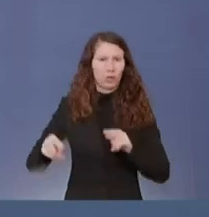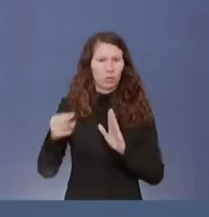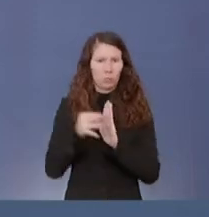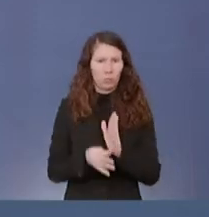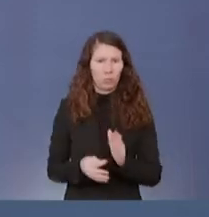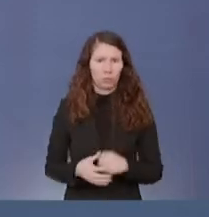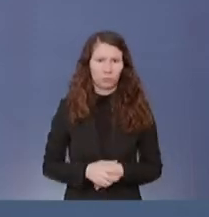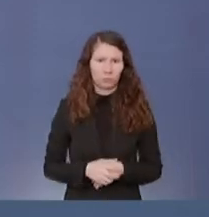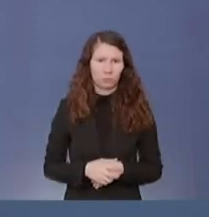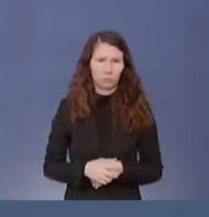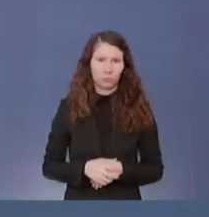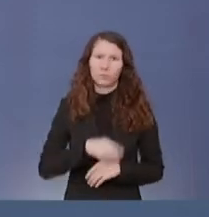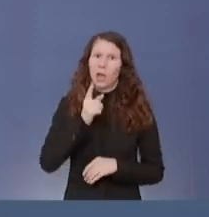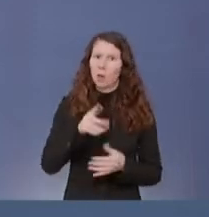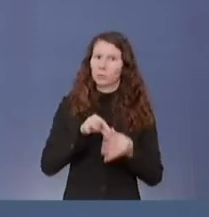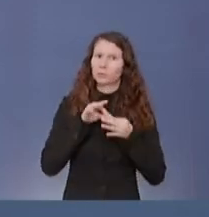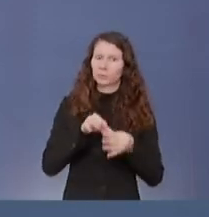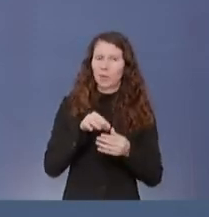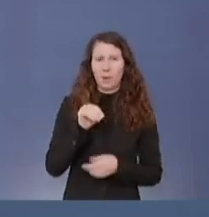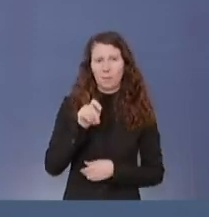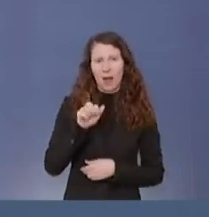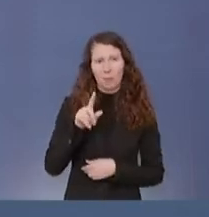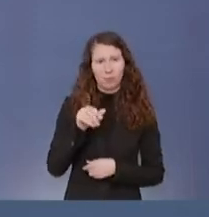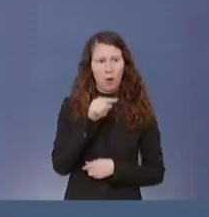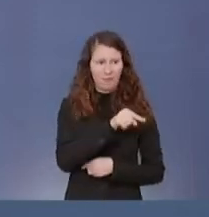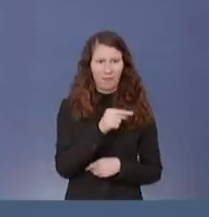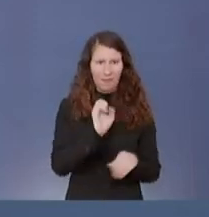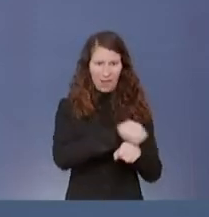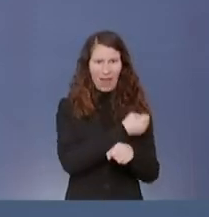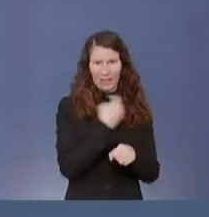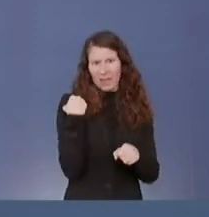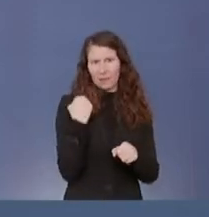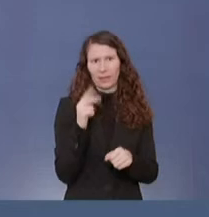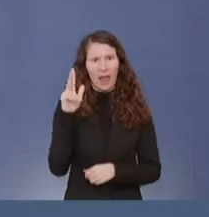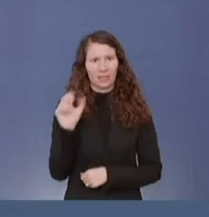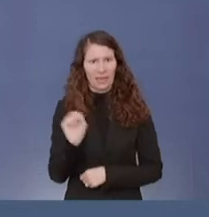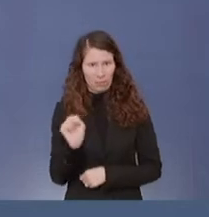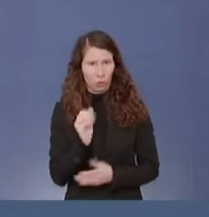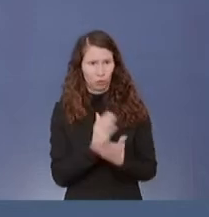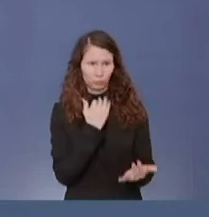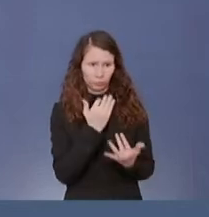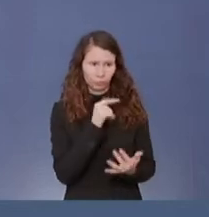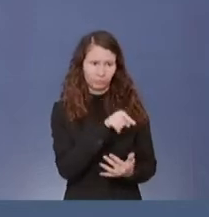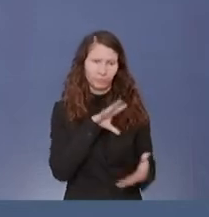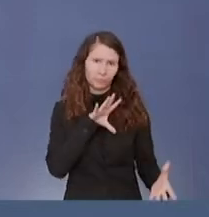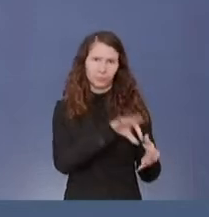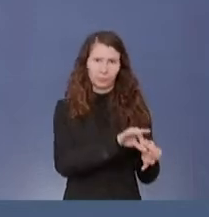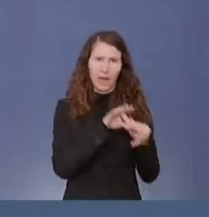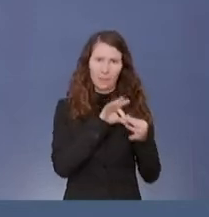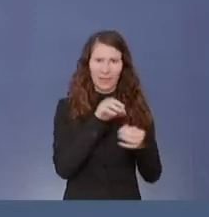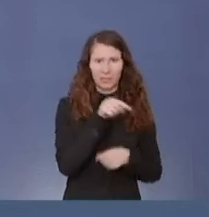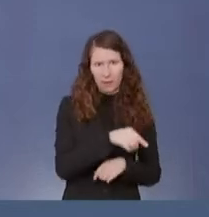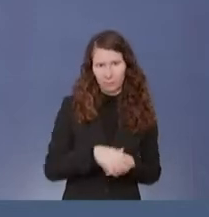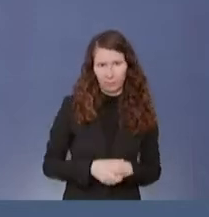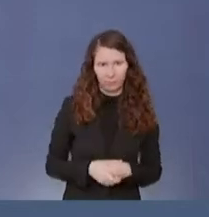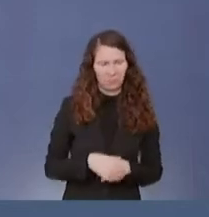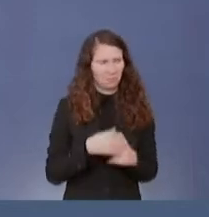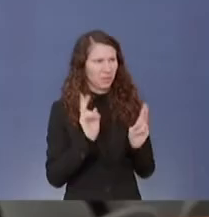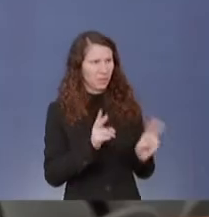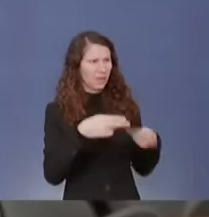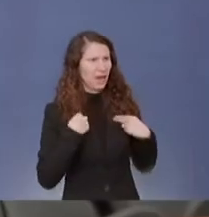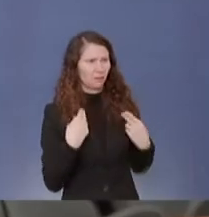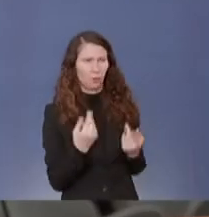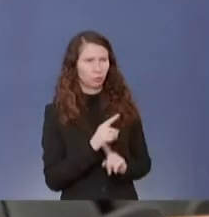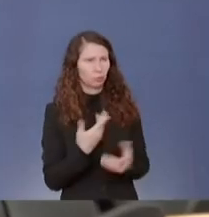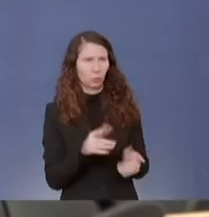anderem auch dieses Werk in Marburg, von dem Herr Seibert gerade gesprochen hat. Das ist ehrlich gesagt keine Antwort auf meine Frage.